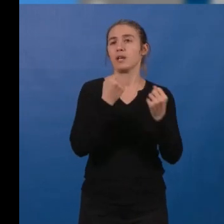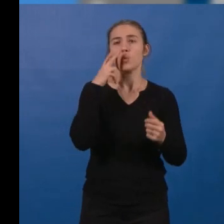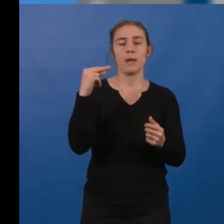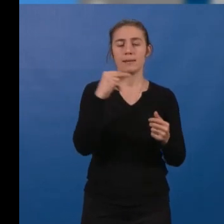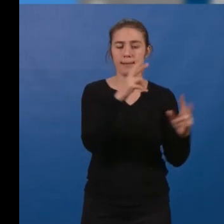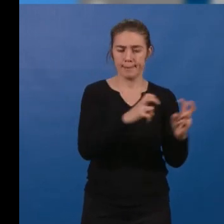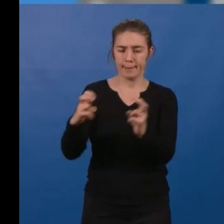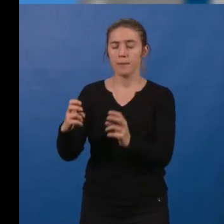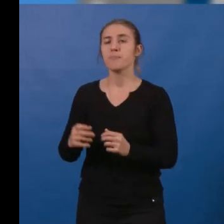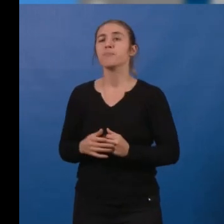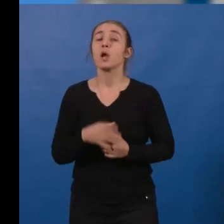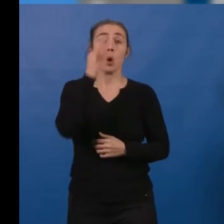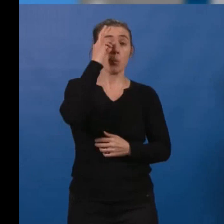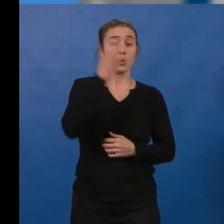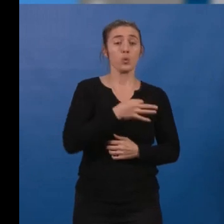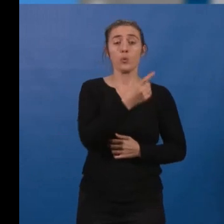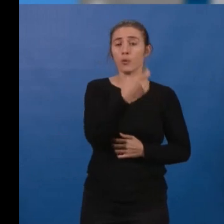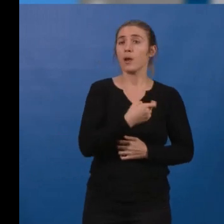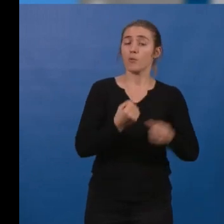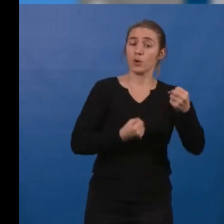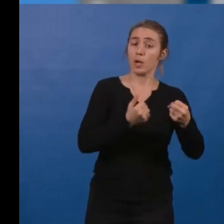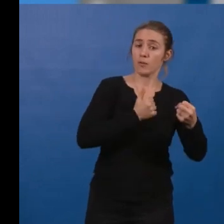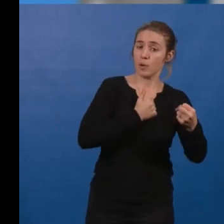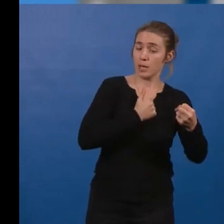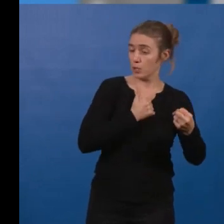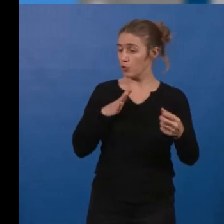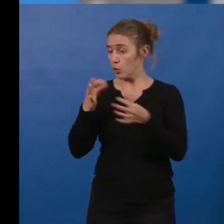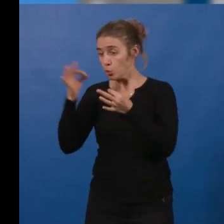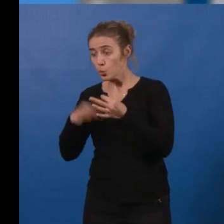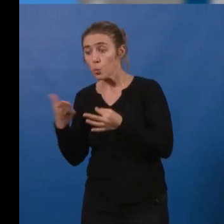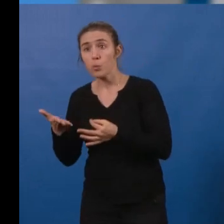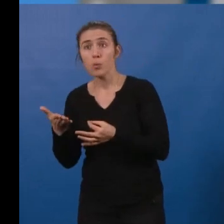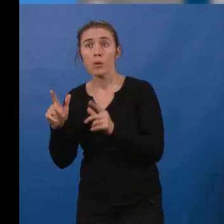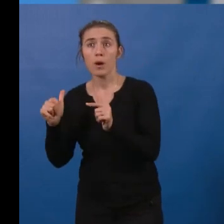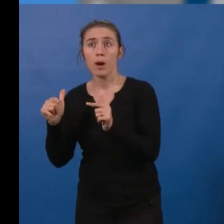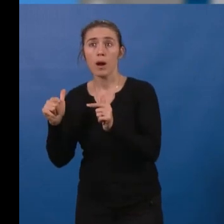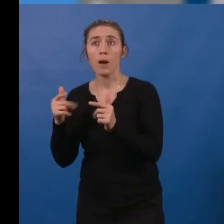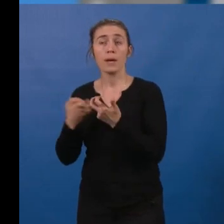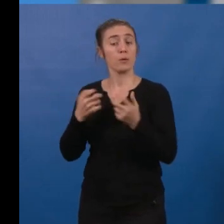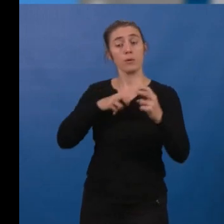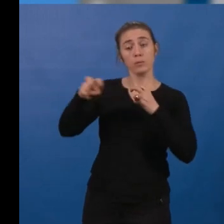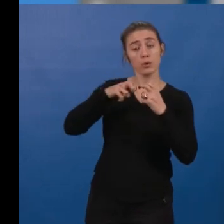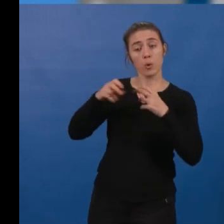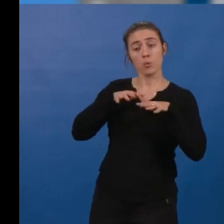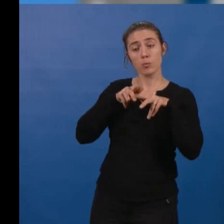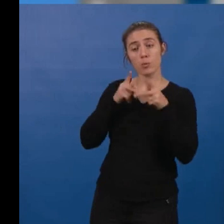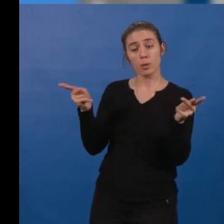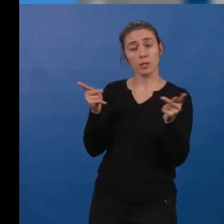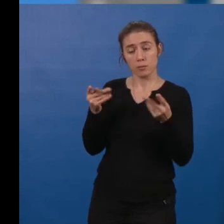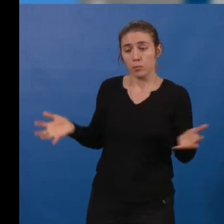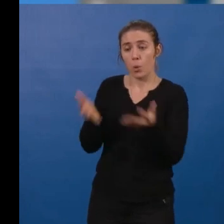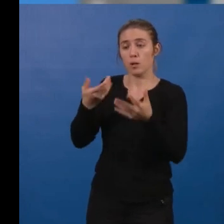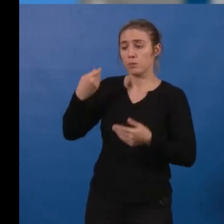réduire les pollutions liées aux véhicules individuels existent, par le financement du développement des transports publics plurimodaux